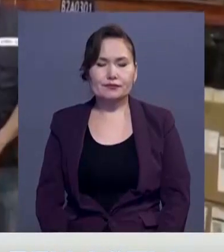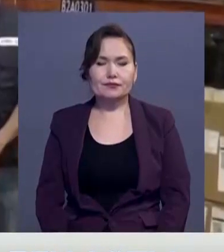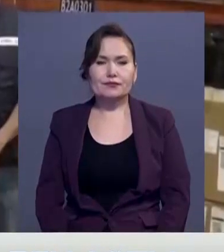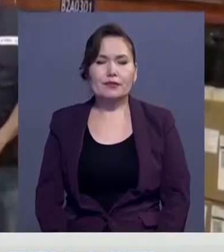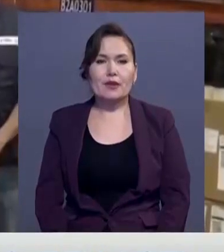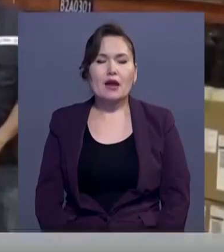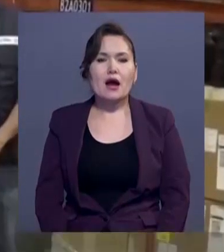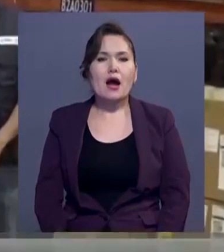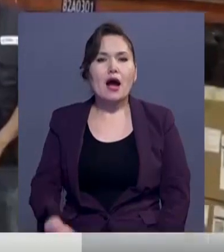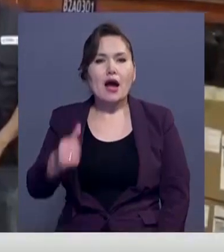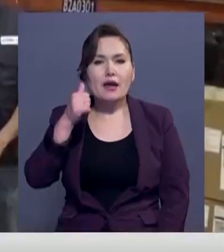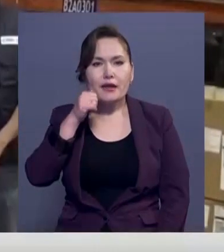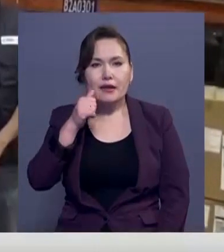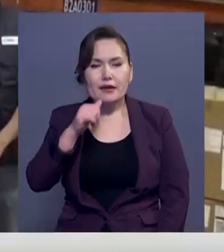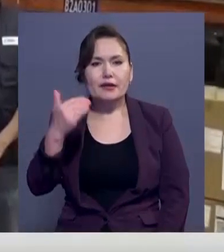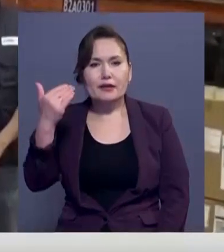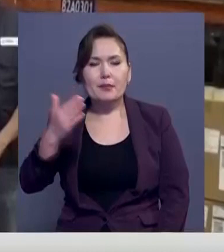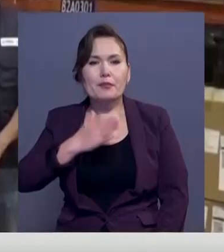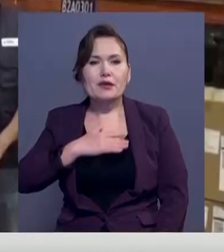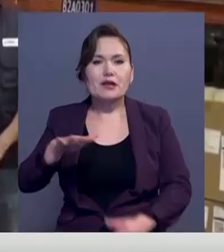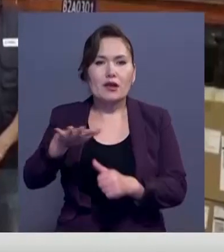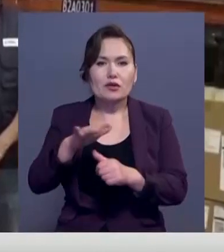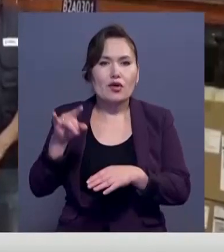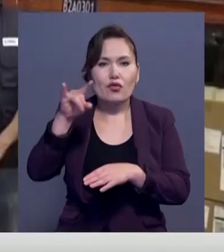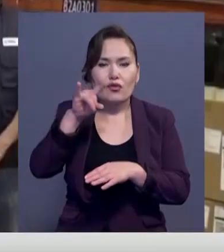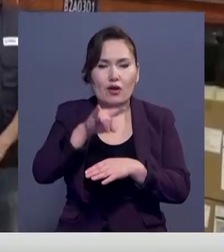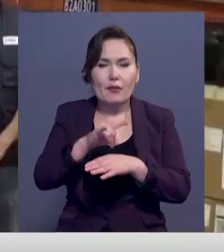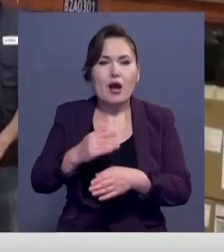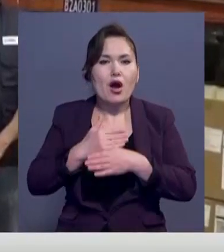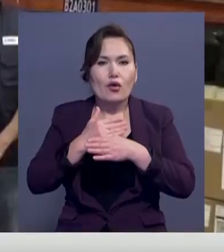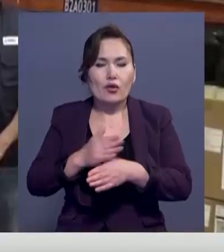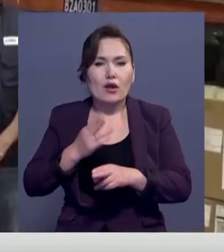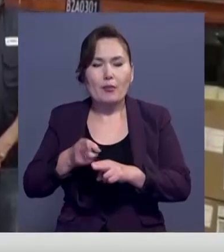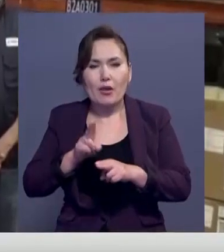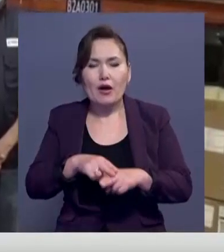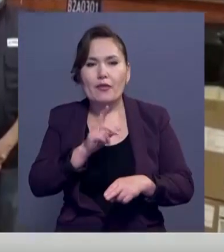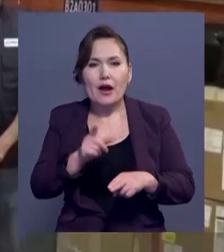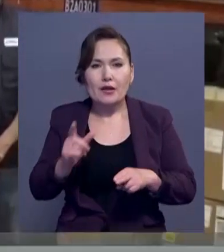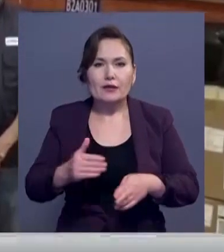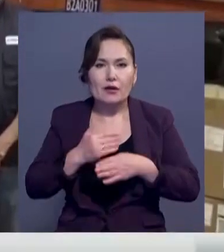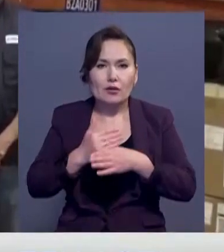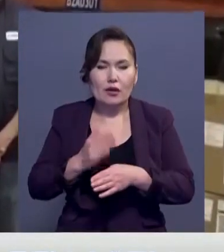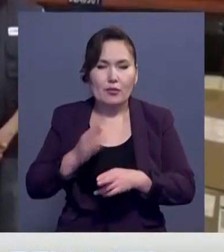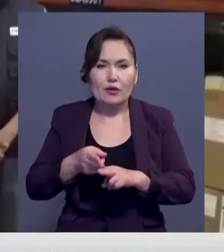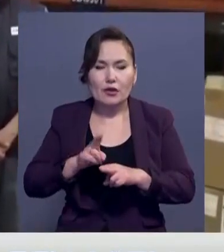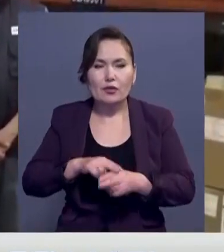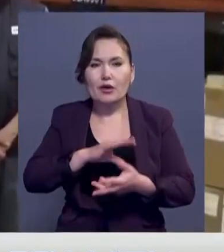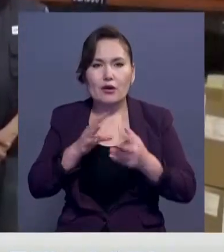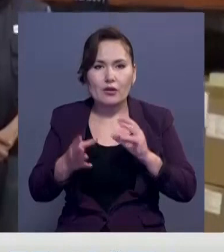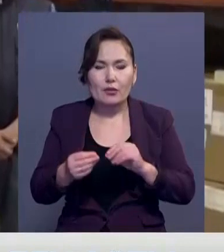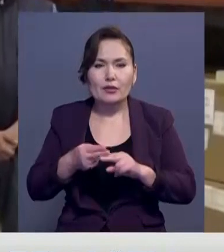Ертен бізге Панамадан түгі шақтар көмекке келеді. Олар жолай ғандурас төтінеп күндіз елге жетеді. Солсын